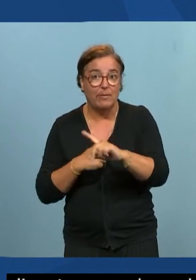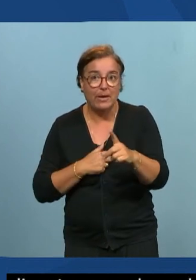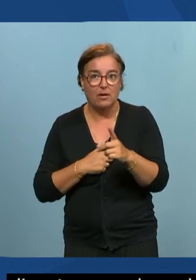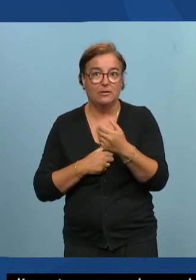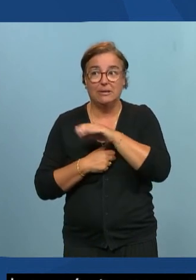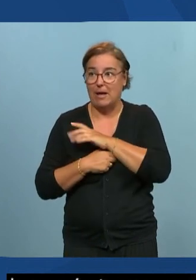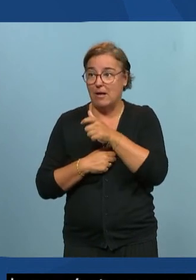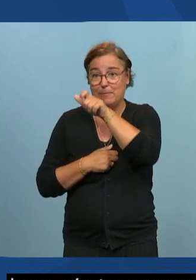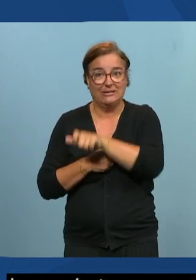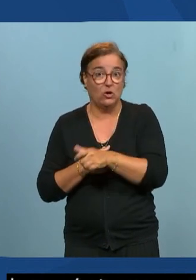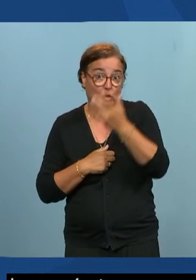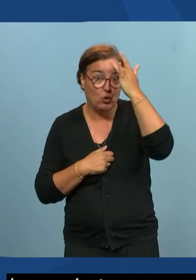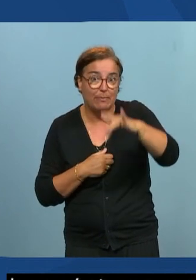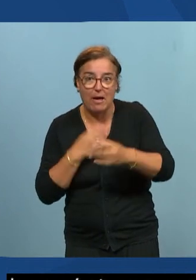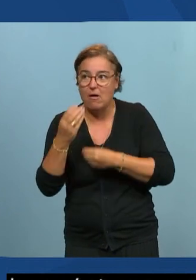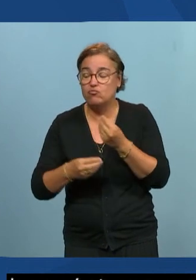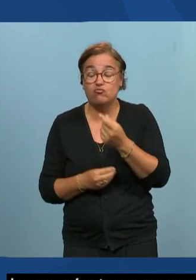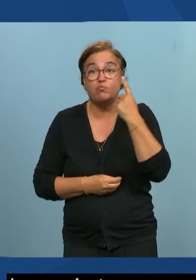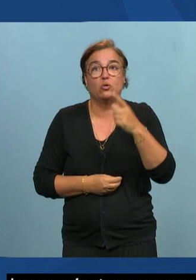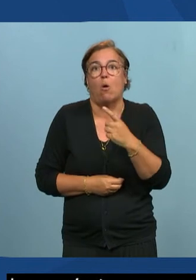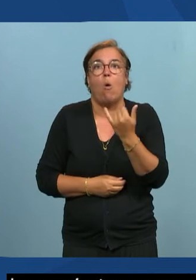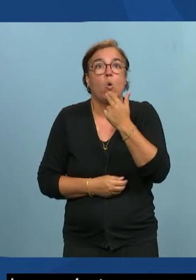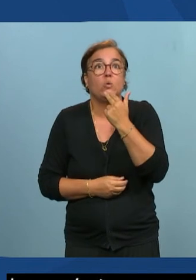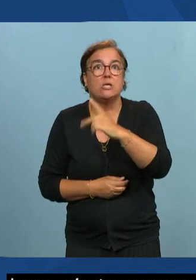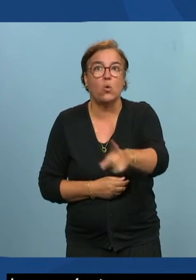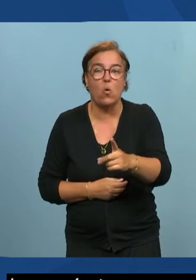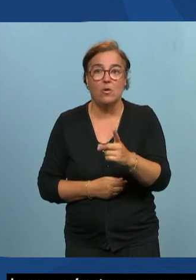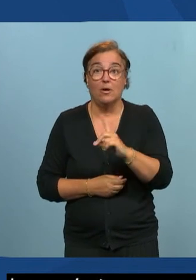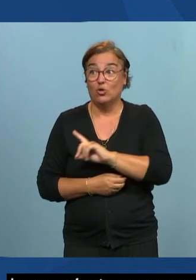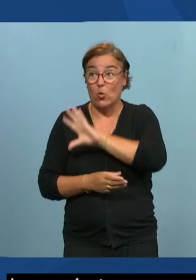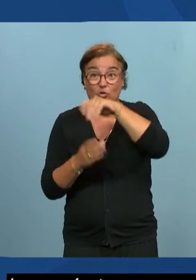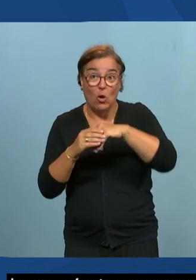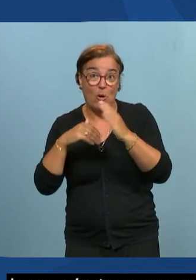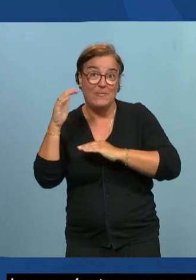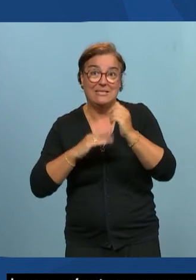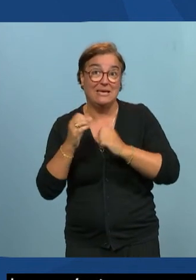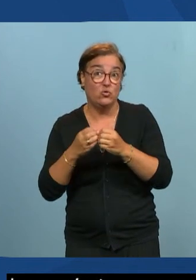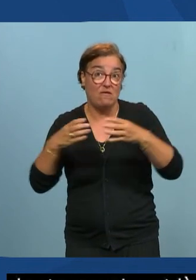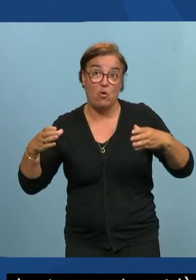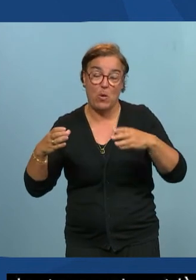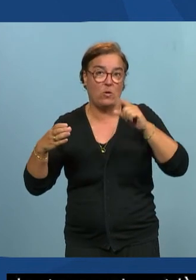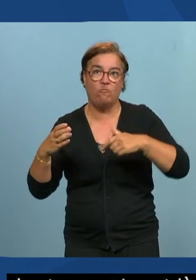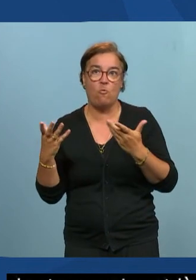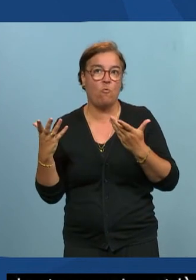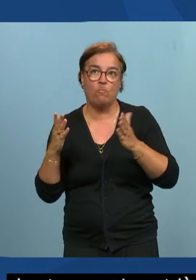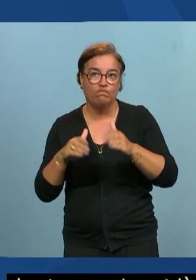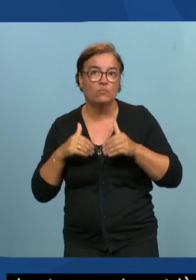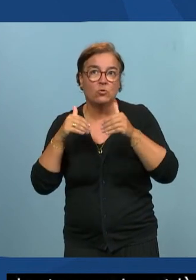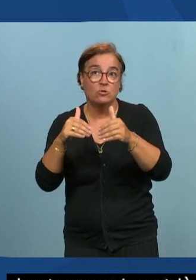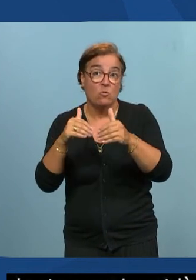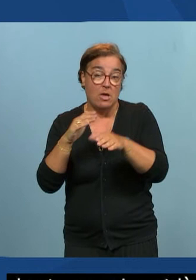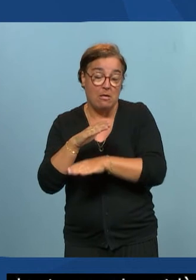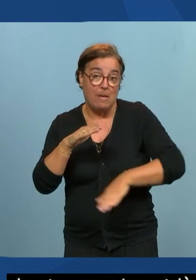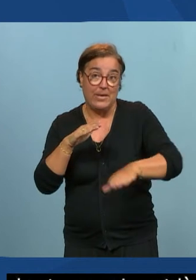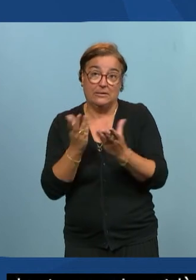et qui ne sont pas entrés dans la métier de développeur donc moi je comprends tout à fait l'énergie du Google